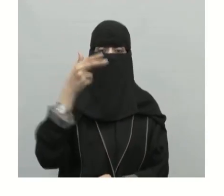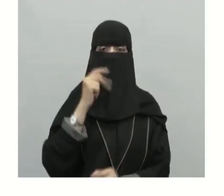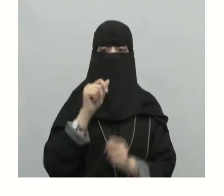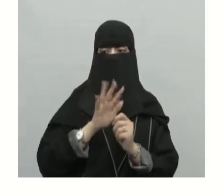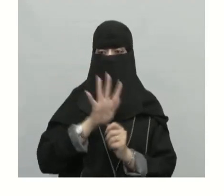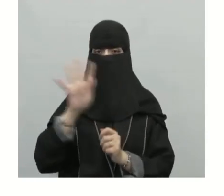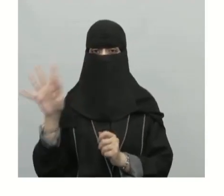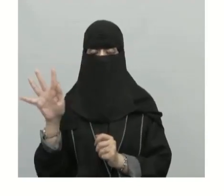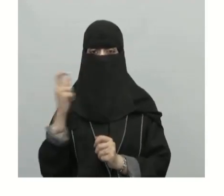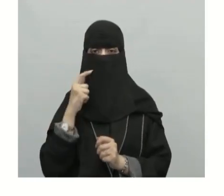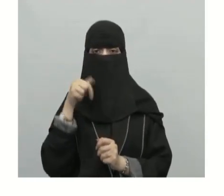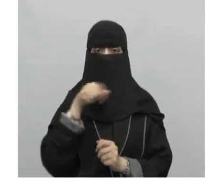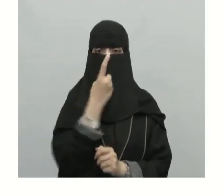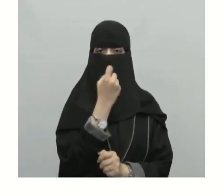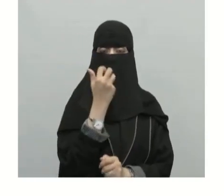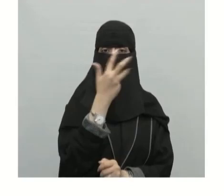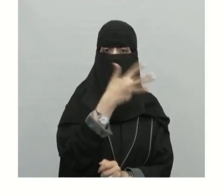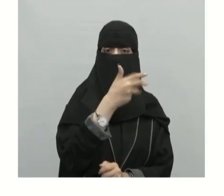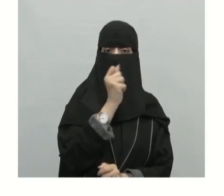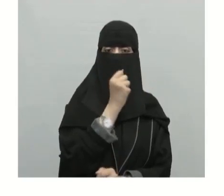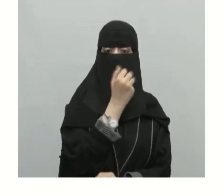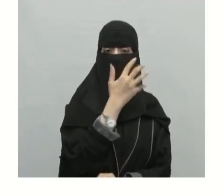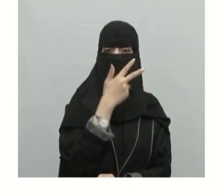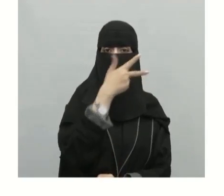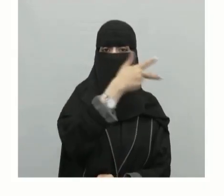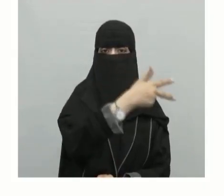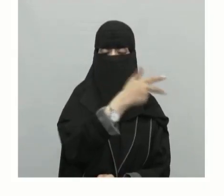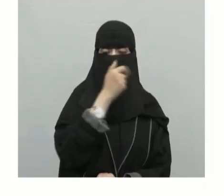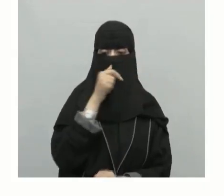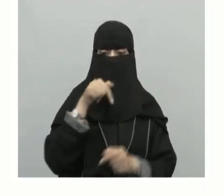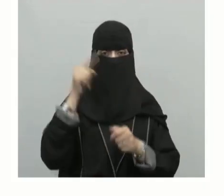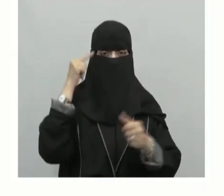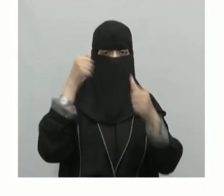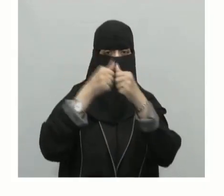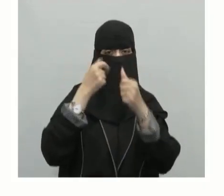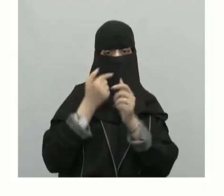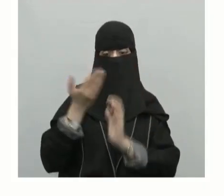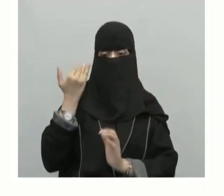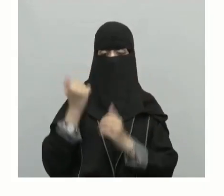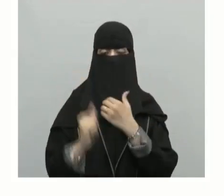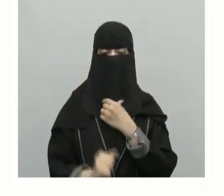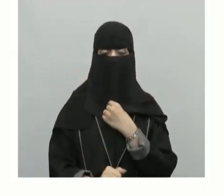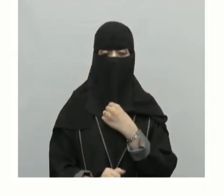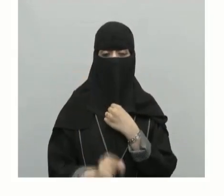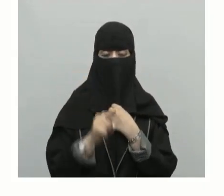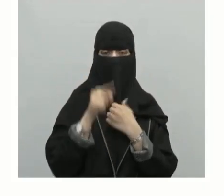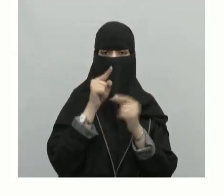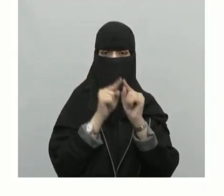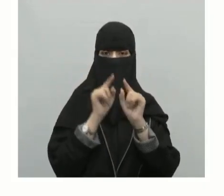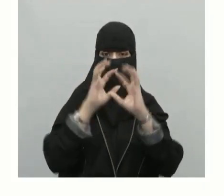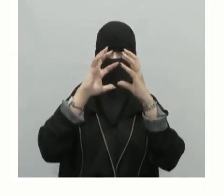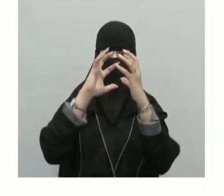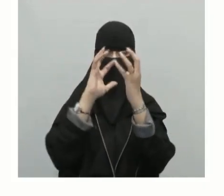في الجزء الغربي نريد أن نراجع قليلا نذكركم بما أخذناه نفترض أن هذه الكرة